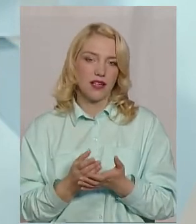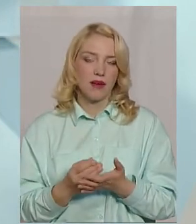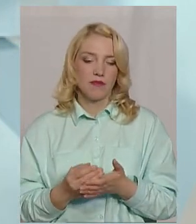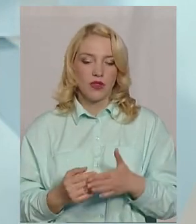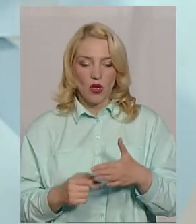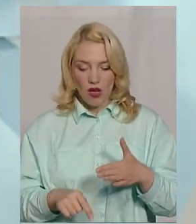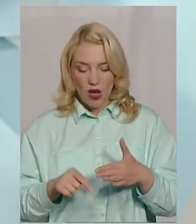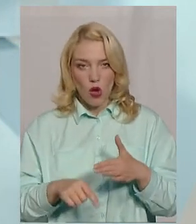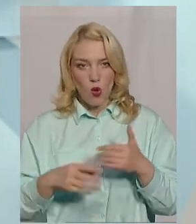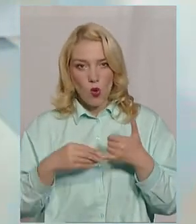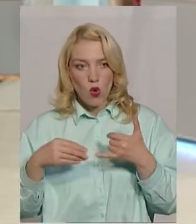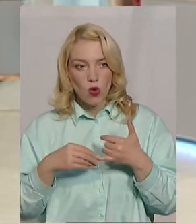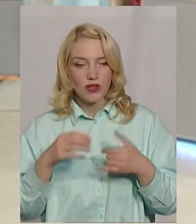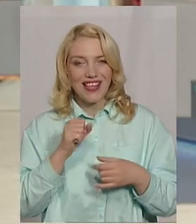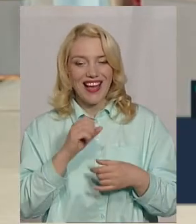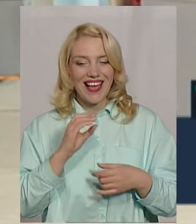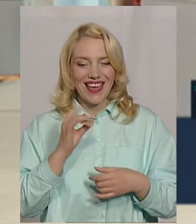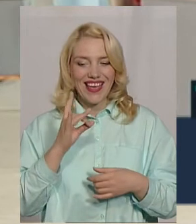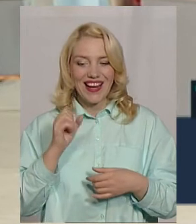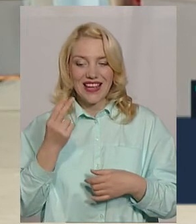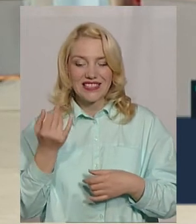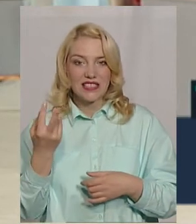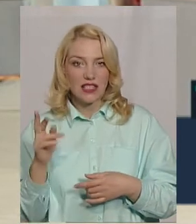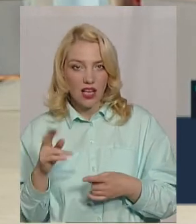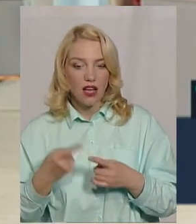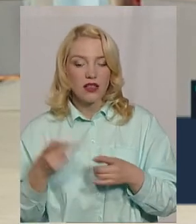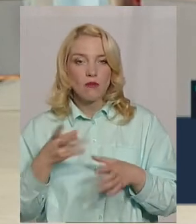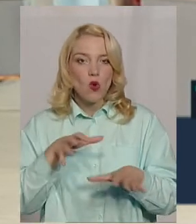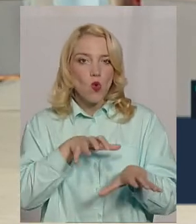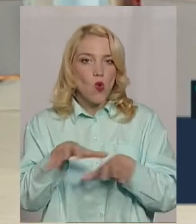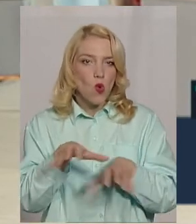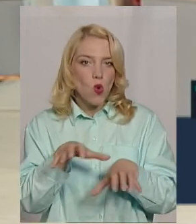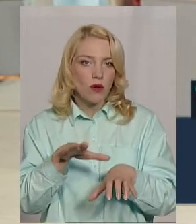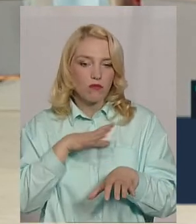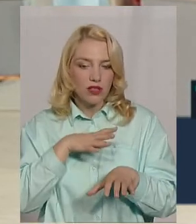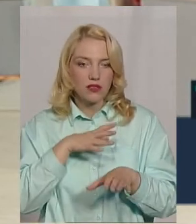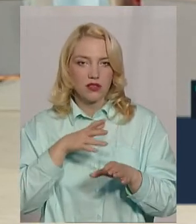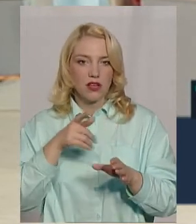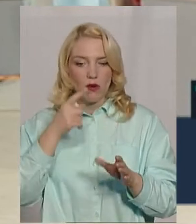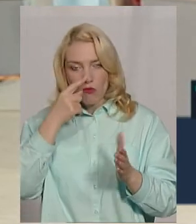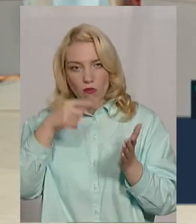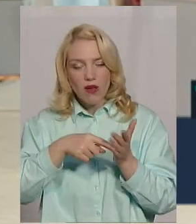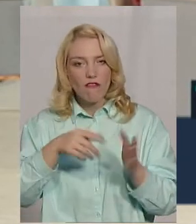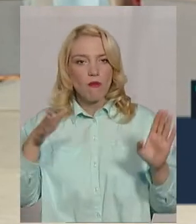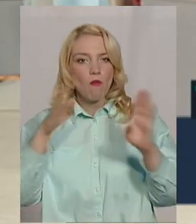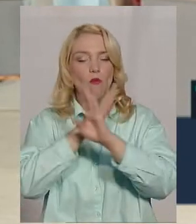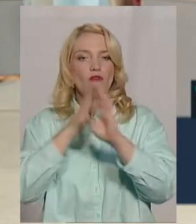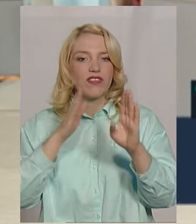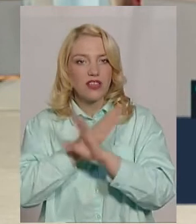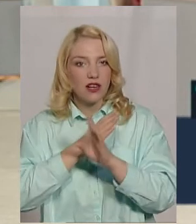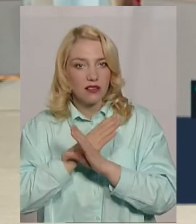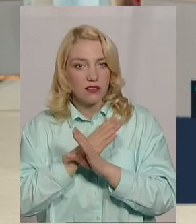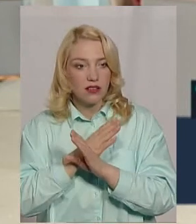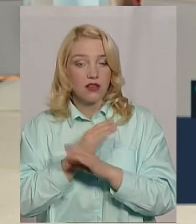ґрунті аерацію. Потрібно, щоб до кореневої системи був надходження кисню, повітря.